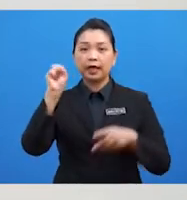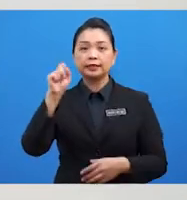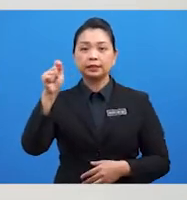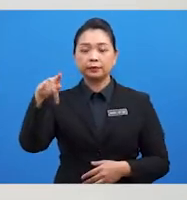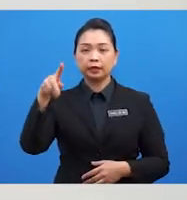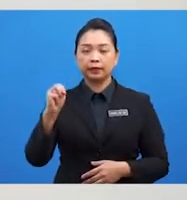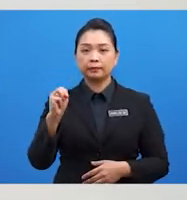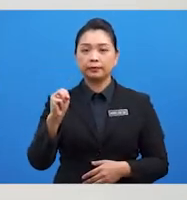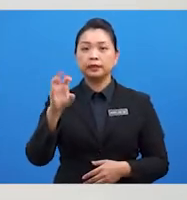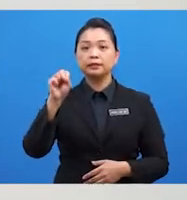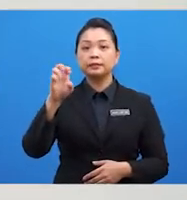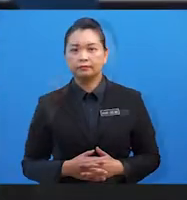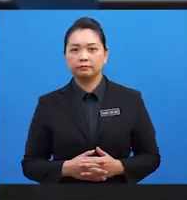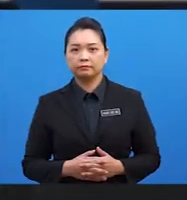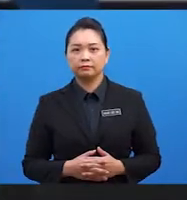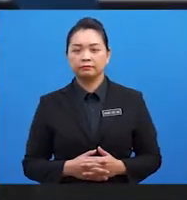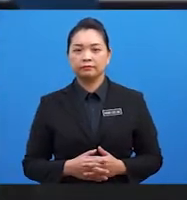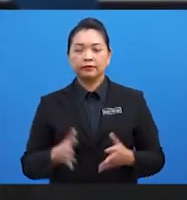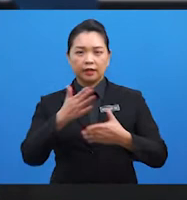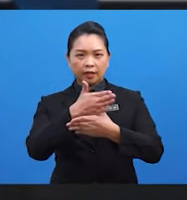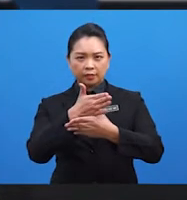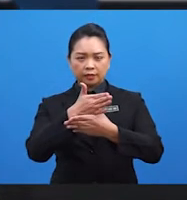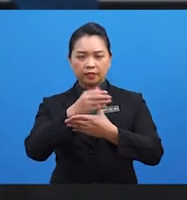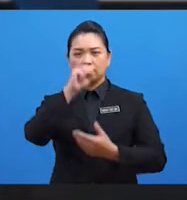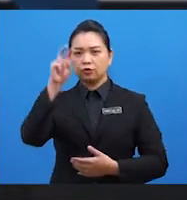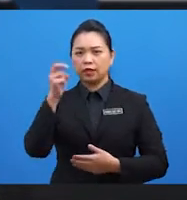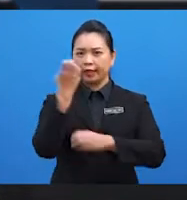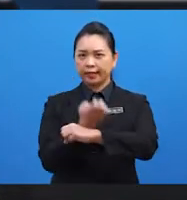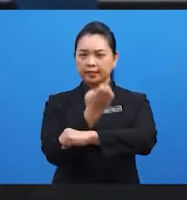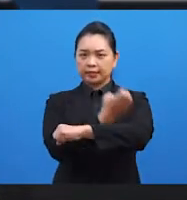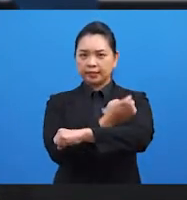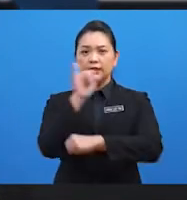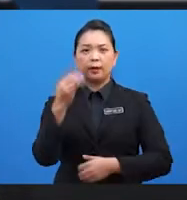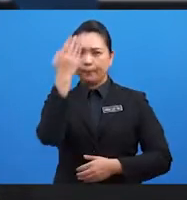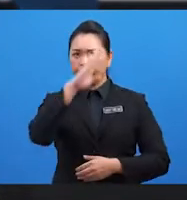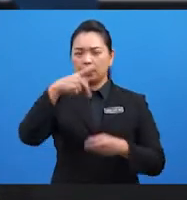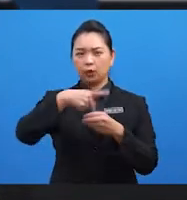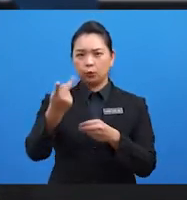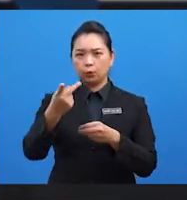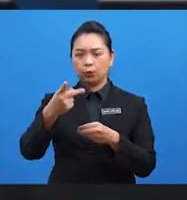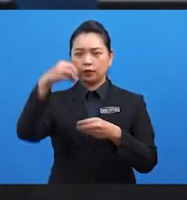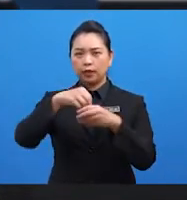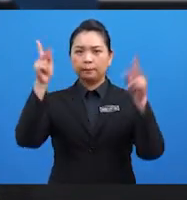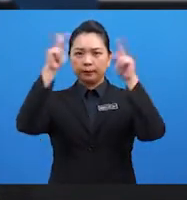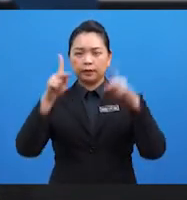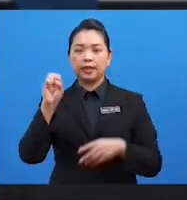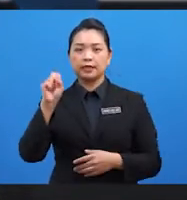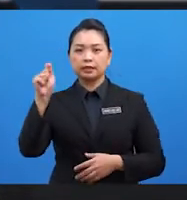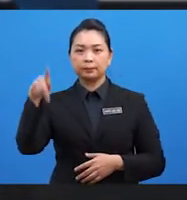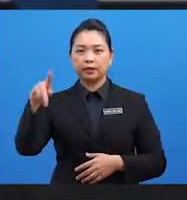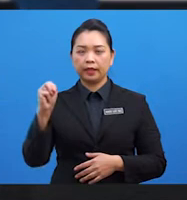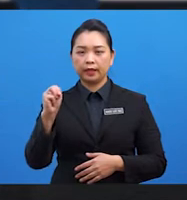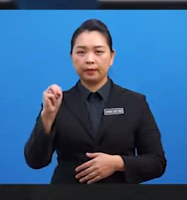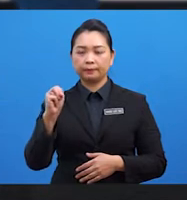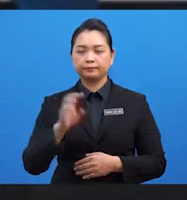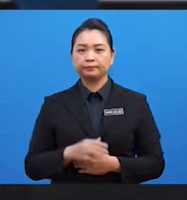STPM semester 3 antara soalan esay yang pernah keluar dalam perperiksaan STPM